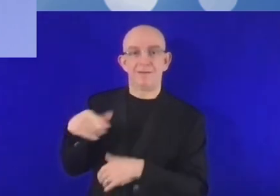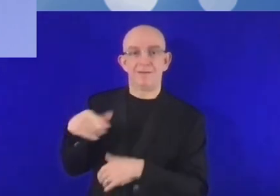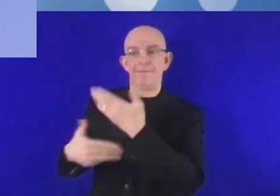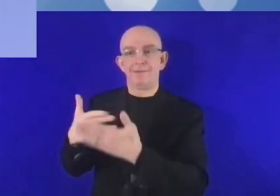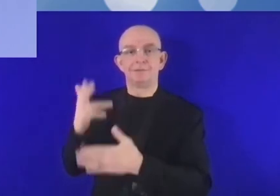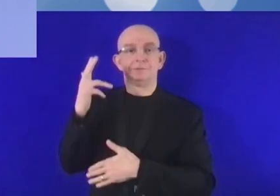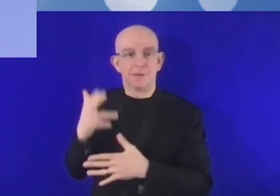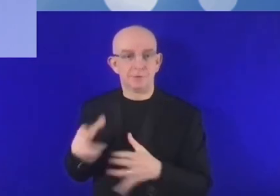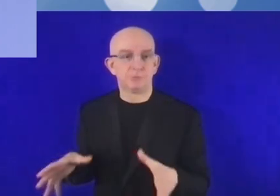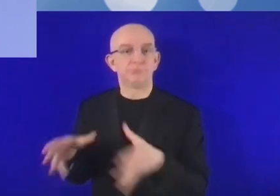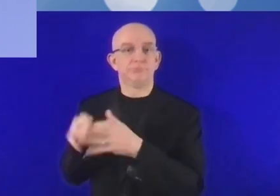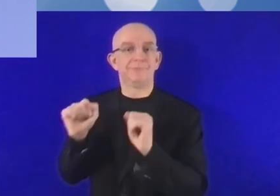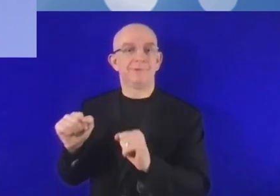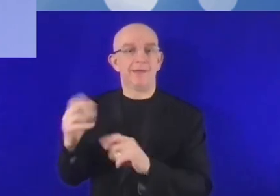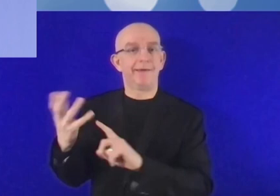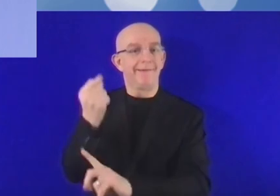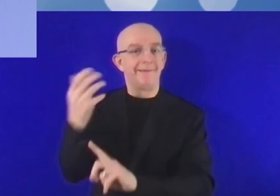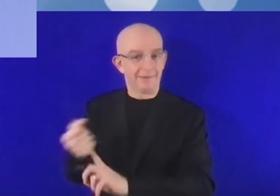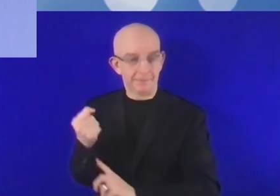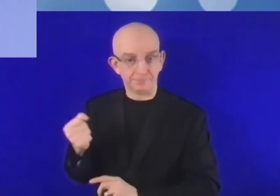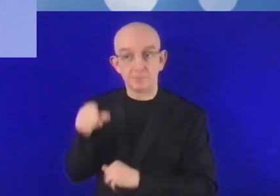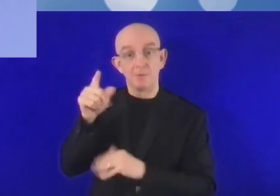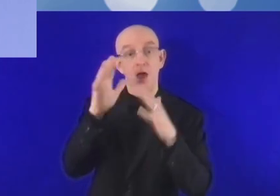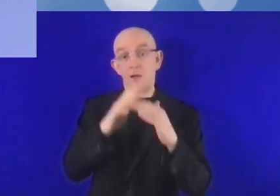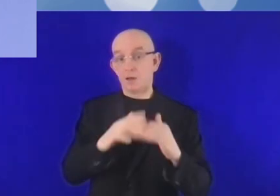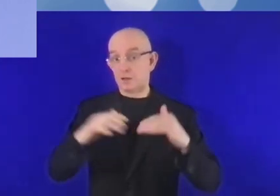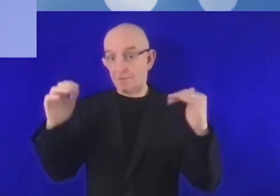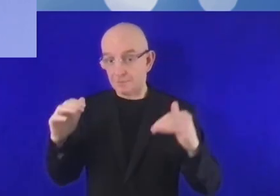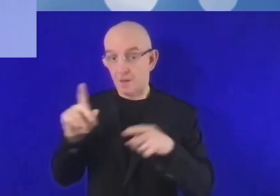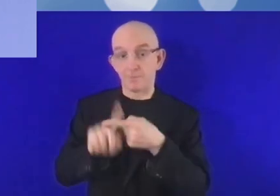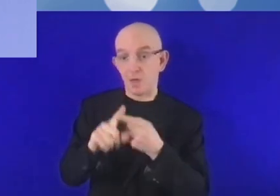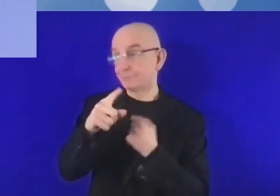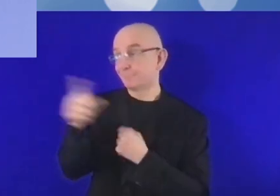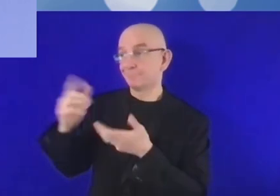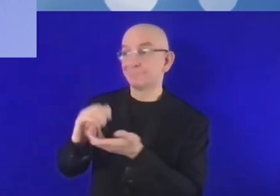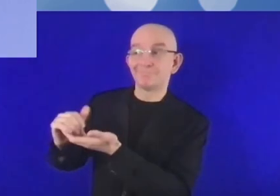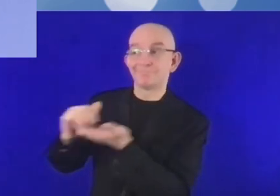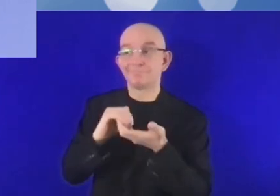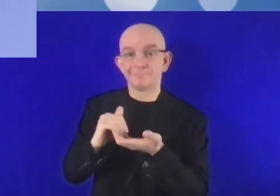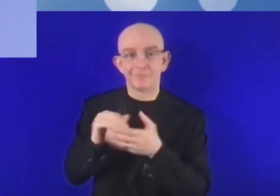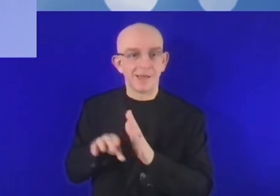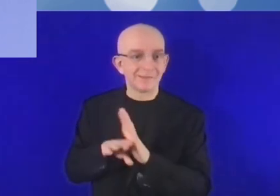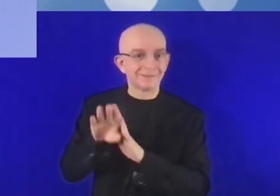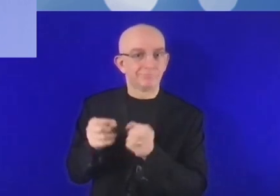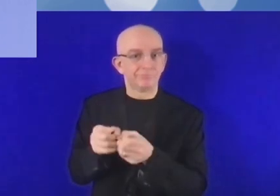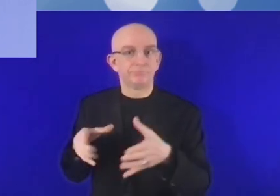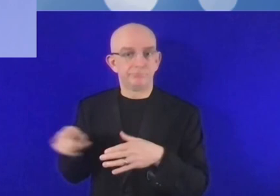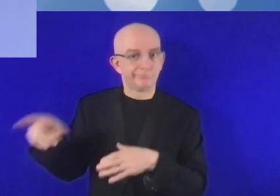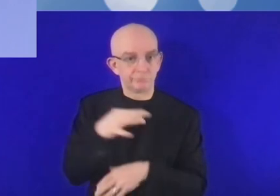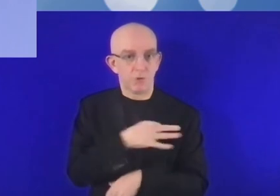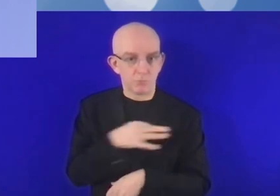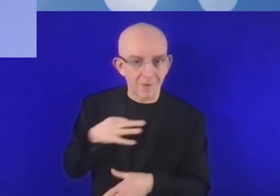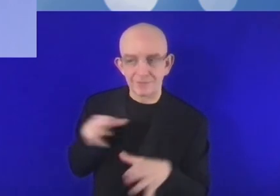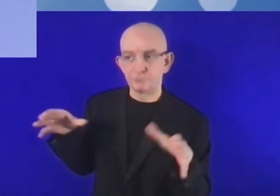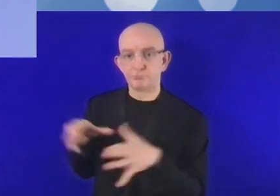Le secteur privé devrait coopérer avec le secteur public. Et il faut créer